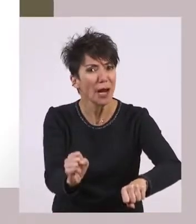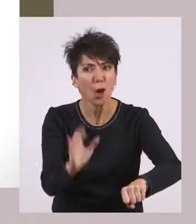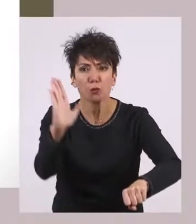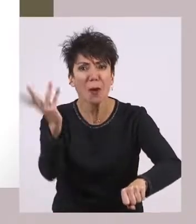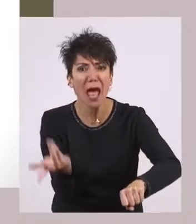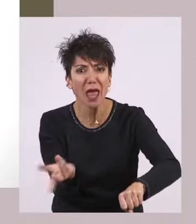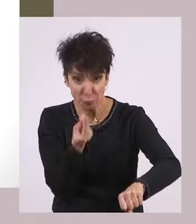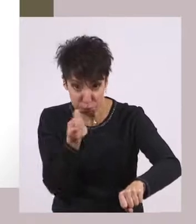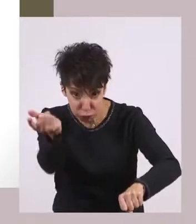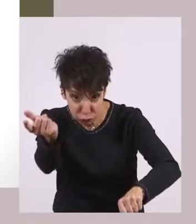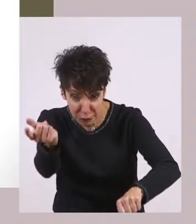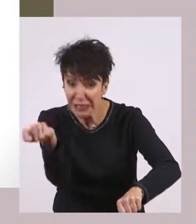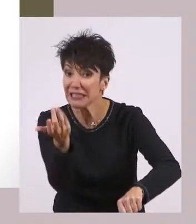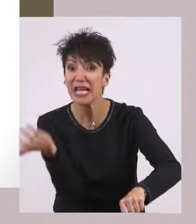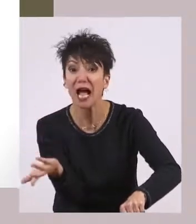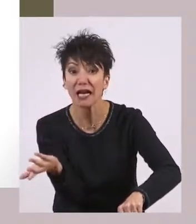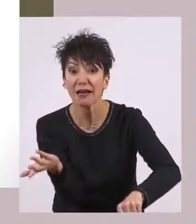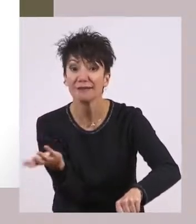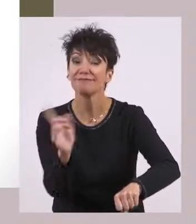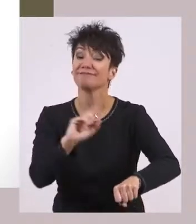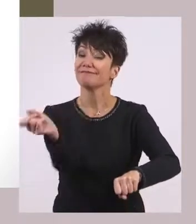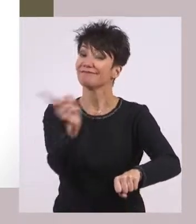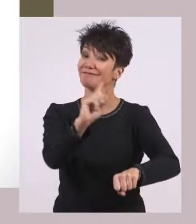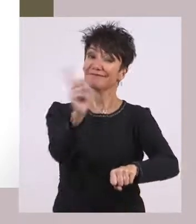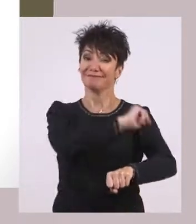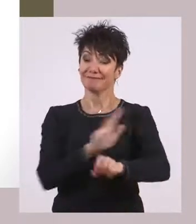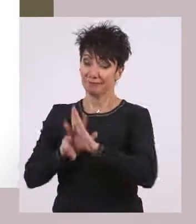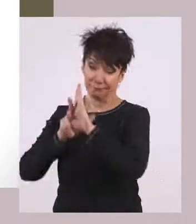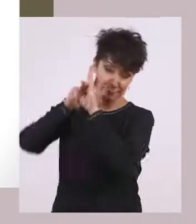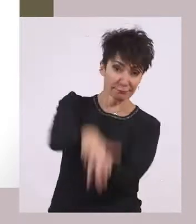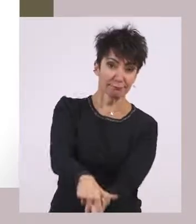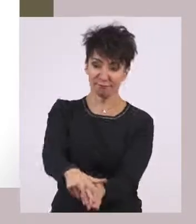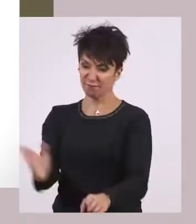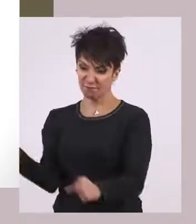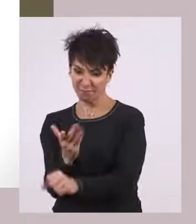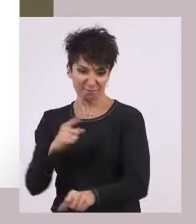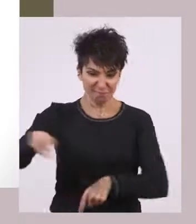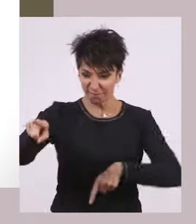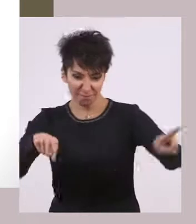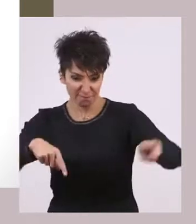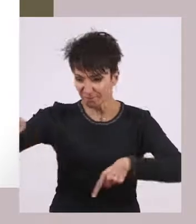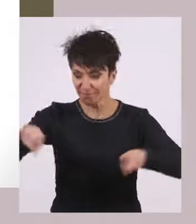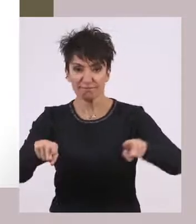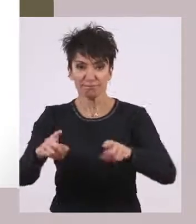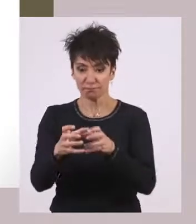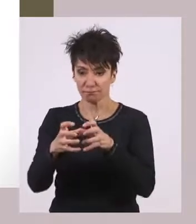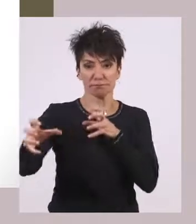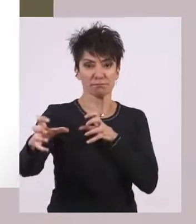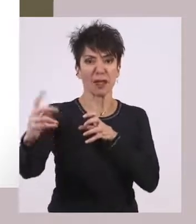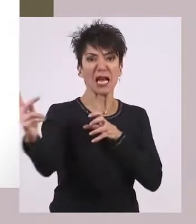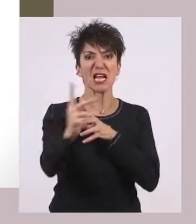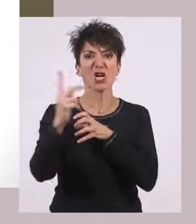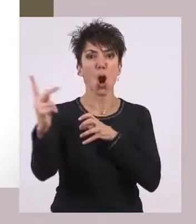υποδουλώθηκαν, έγιναν δούλοι, και αποτέλεσαν μια ξεχωριστή κοινωνική τάξη